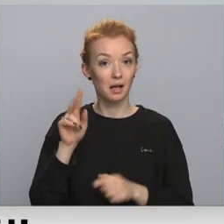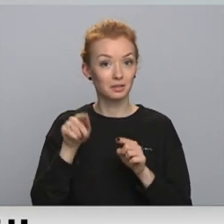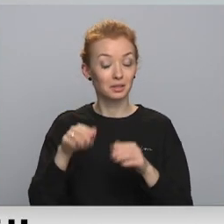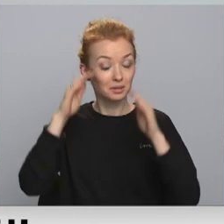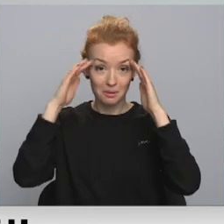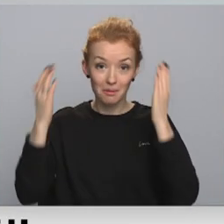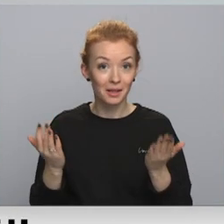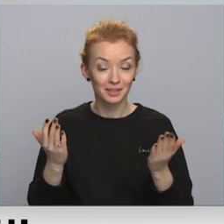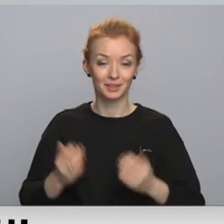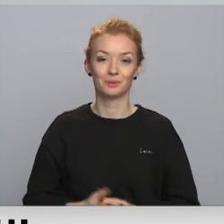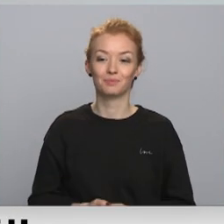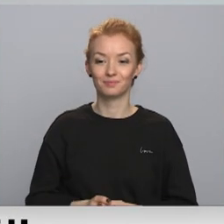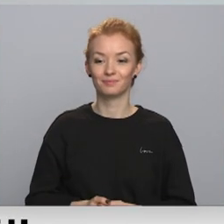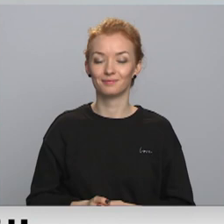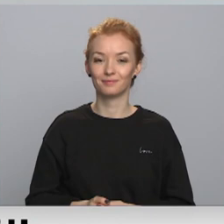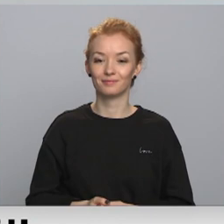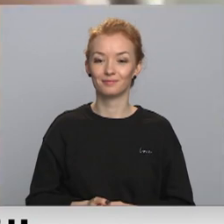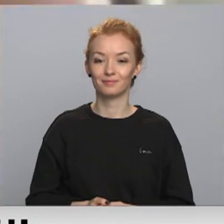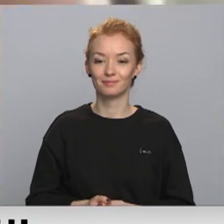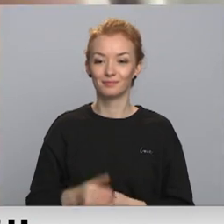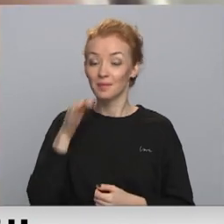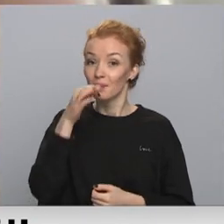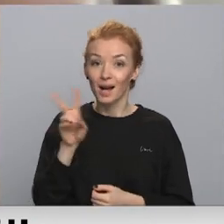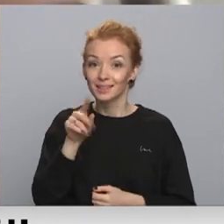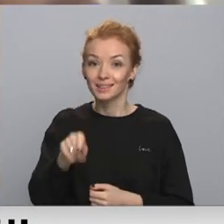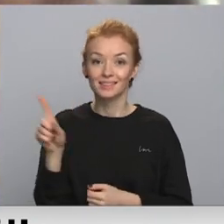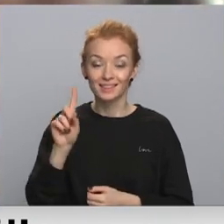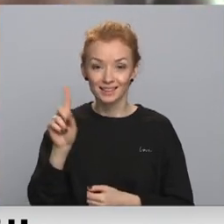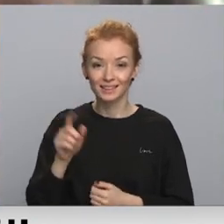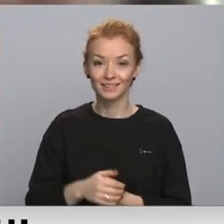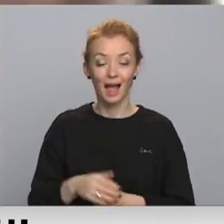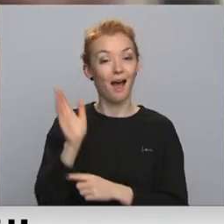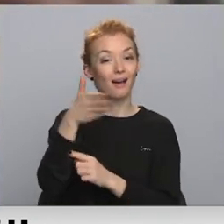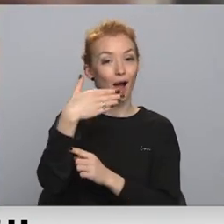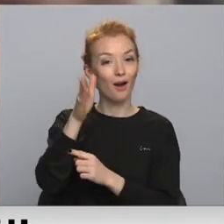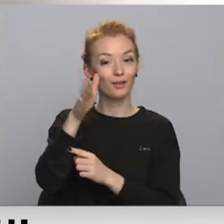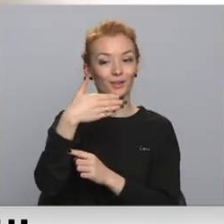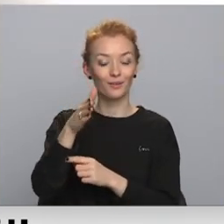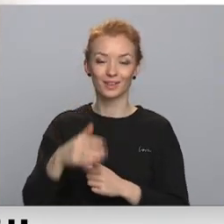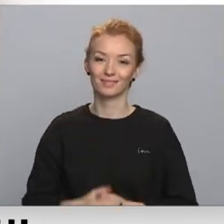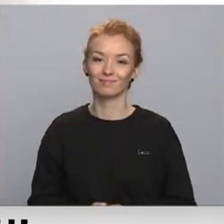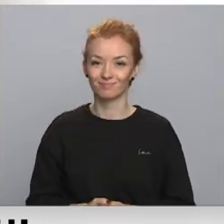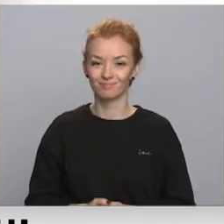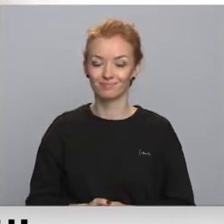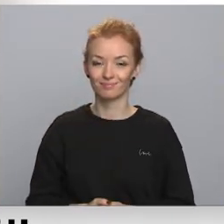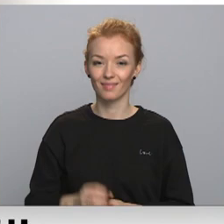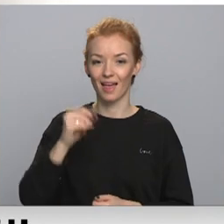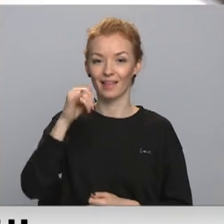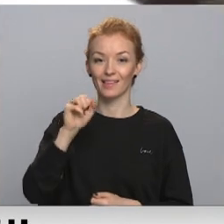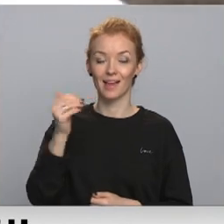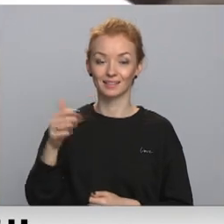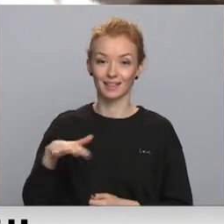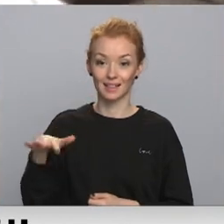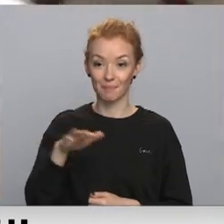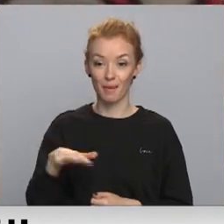Es nezinu. Kas tas ir? Karoks. Eki izģimene helovīns